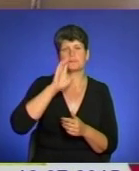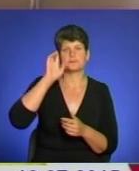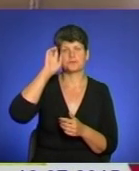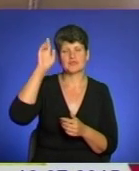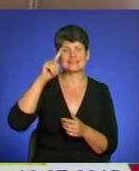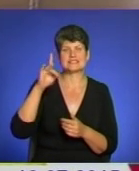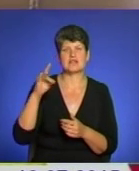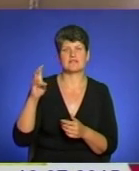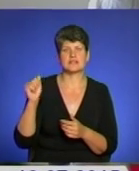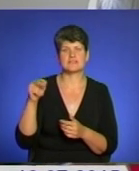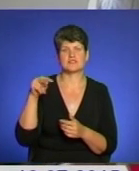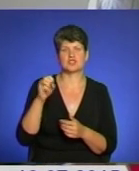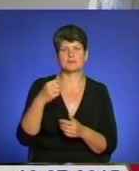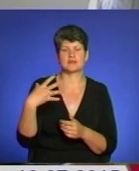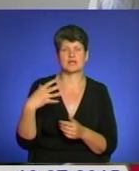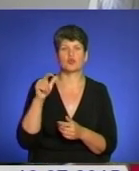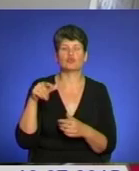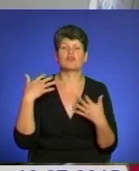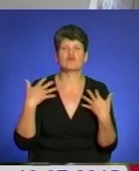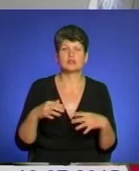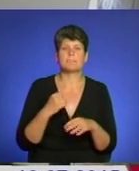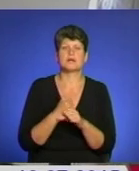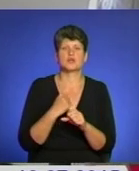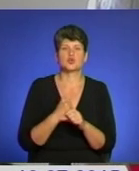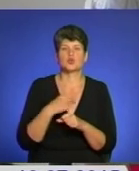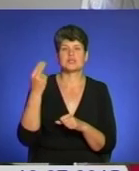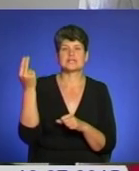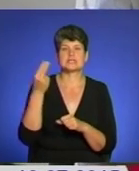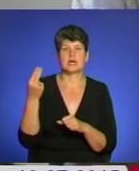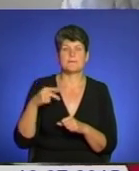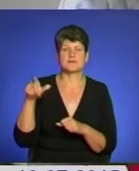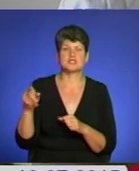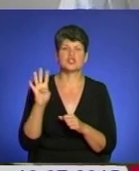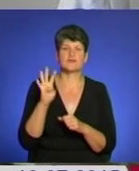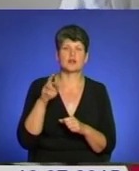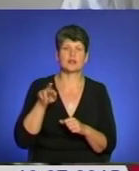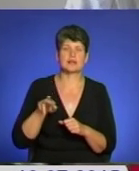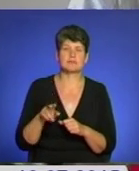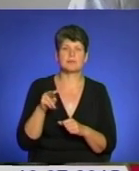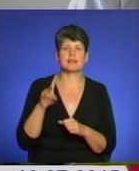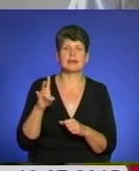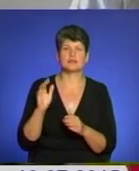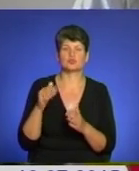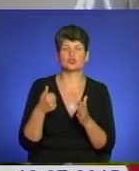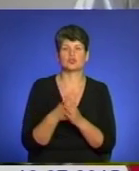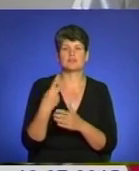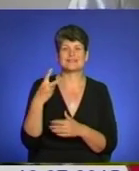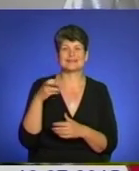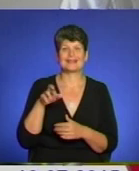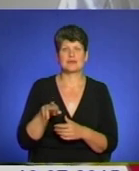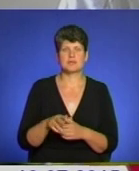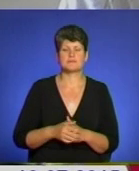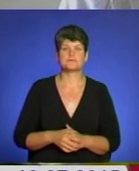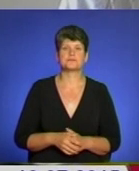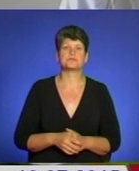-2015». Люди вже працюють, митці з 4 липня, пленер триватиме по 20 липня.